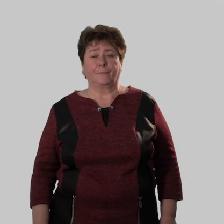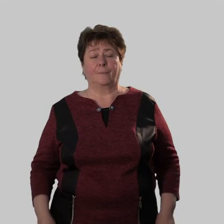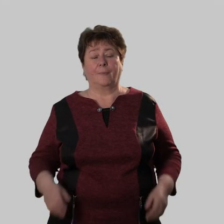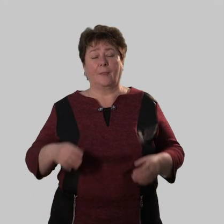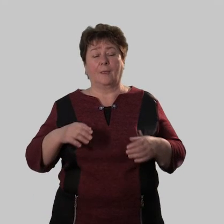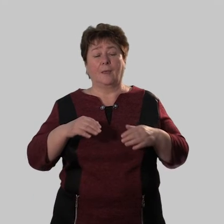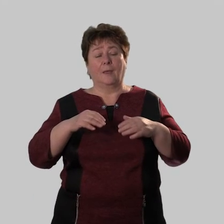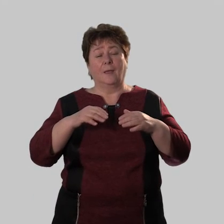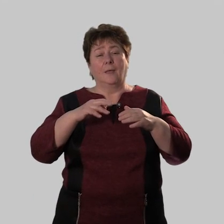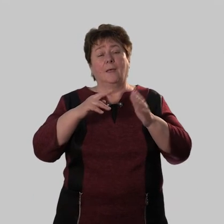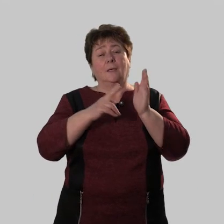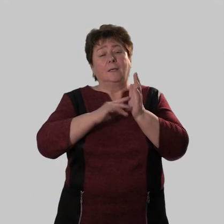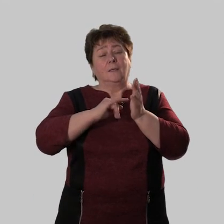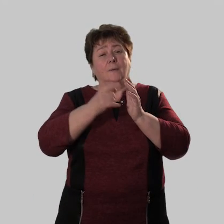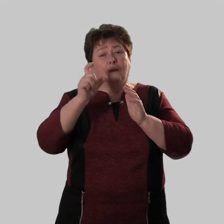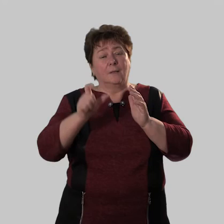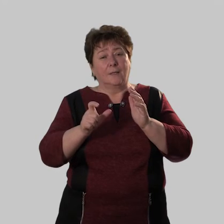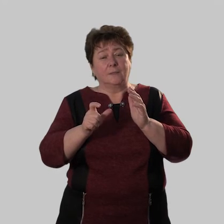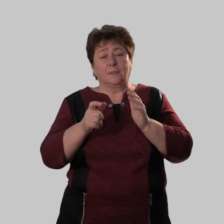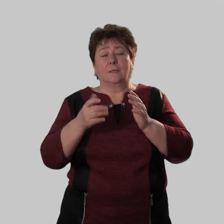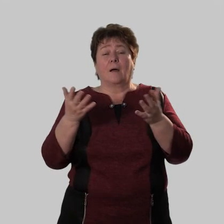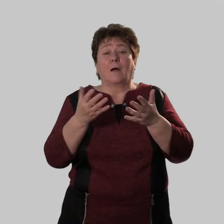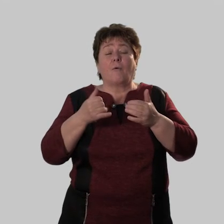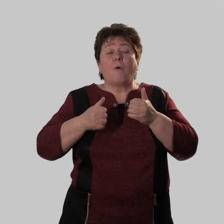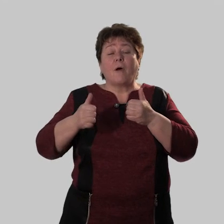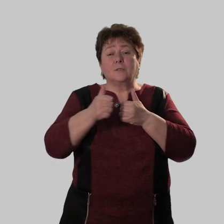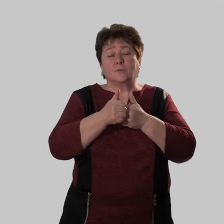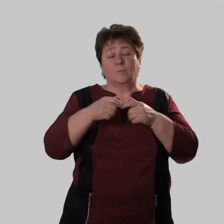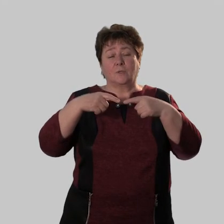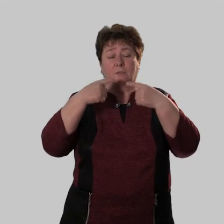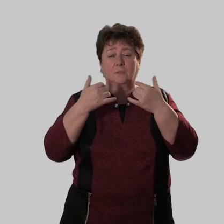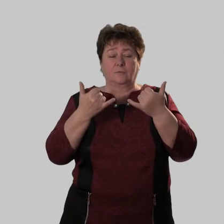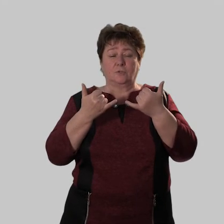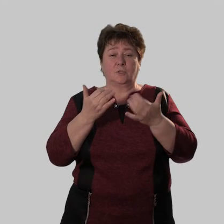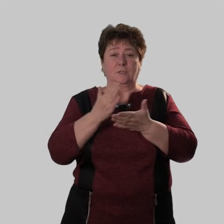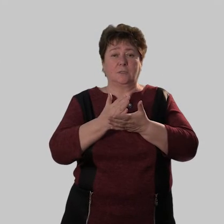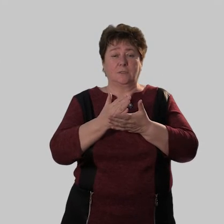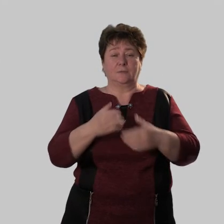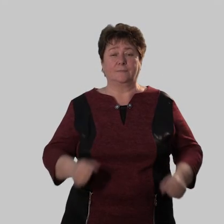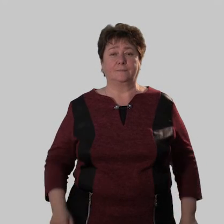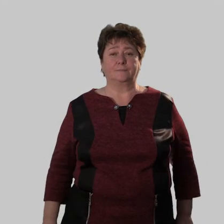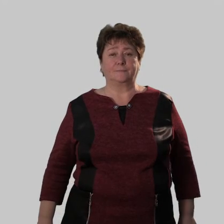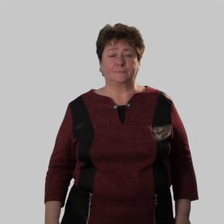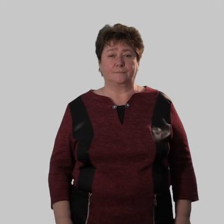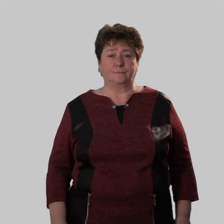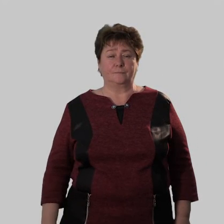итак дорогие семиклассники а какой особенности идет речь